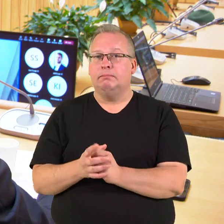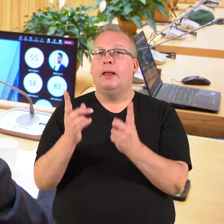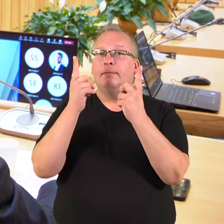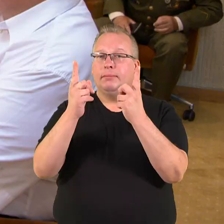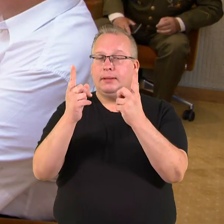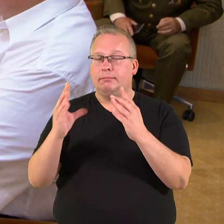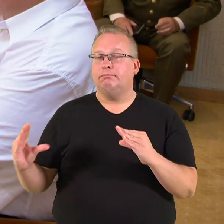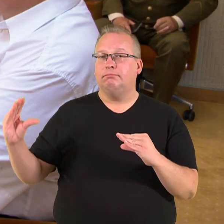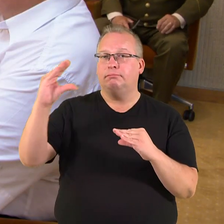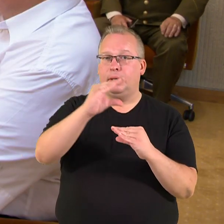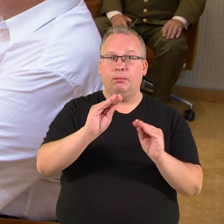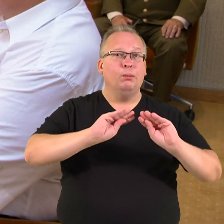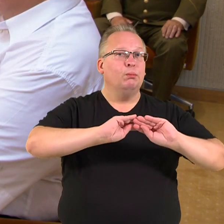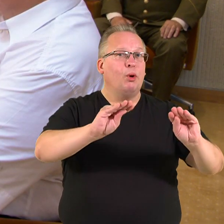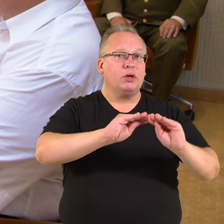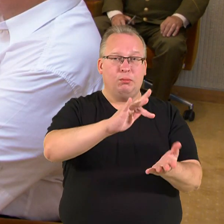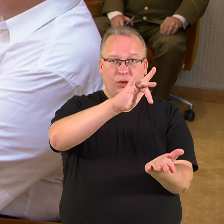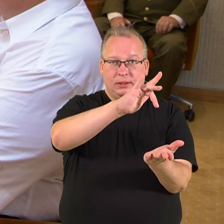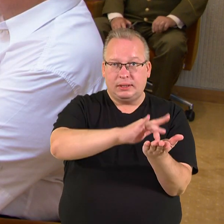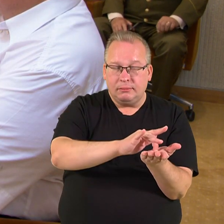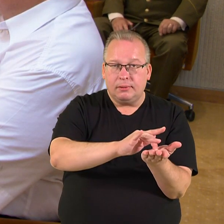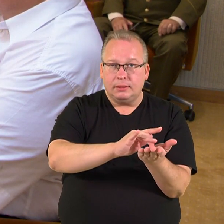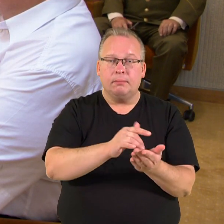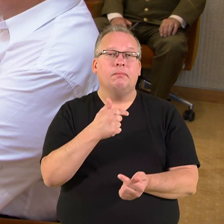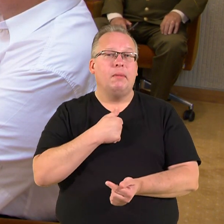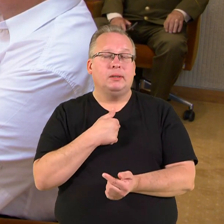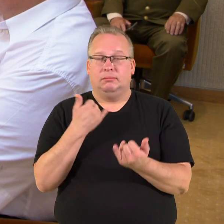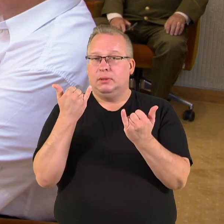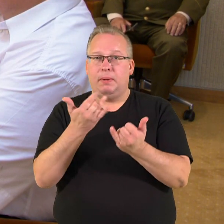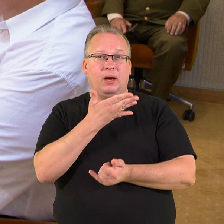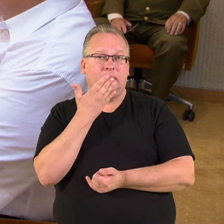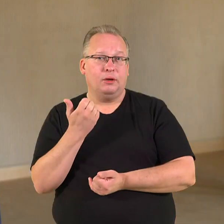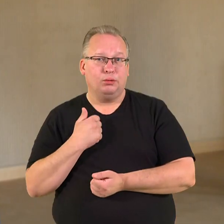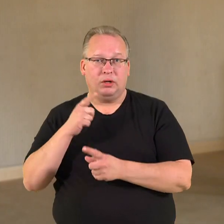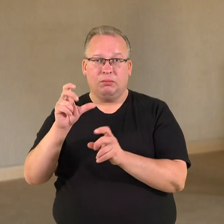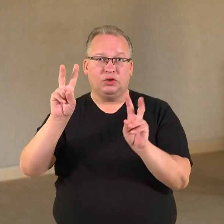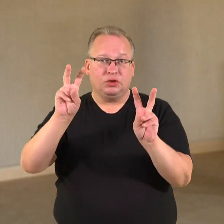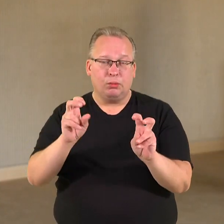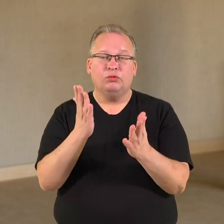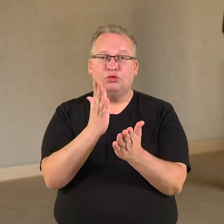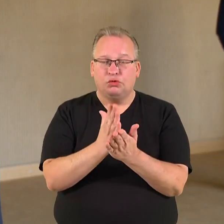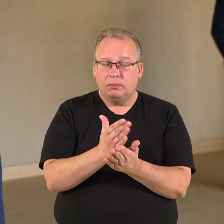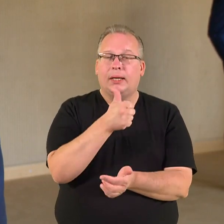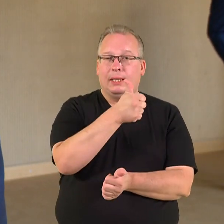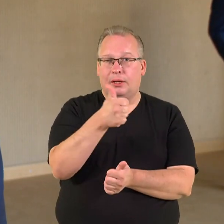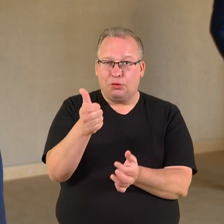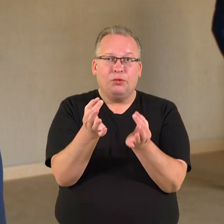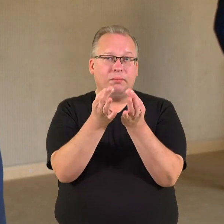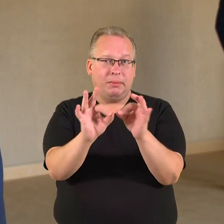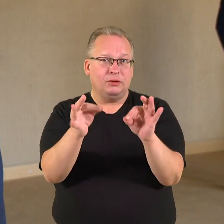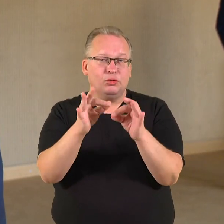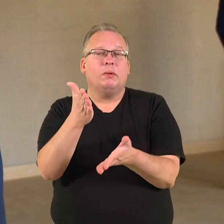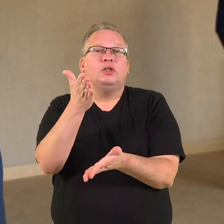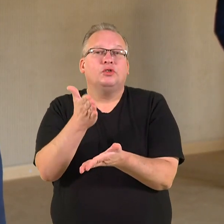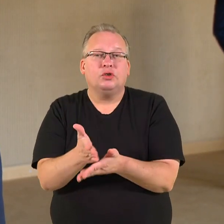biudžetas, mokymo centras, kas aš manau, gerai, nes mes neturėjome iki šiol, šauliai. Tai yra gerų tokių pasiūlymų, bet yra